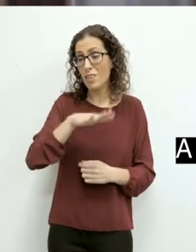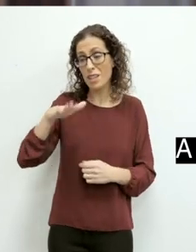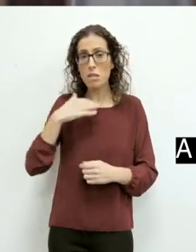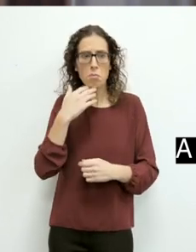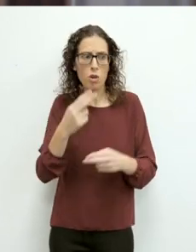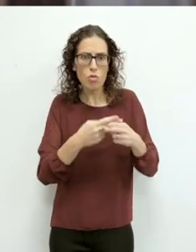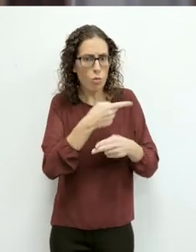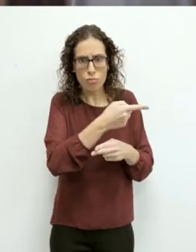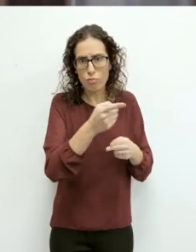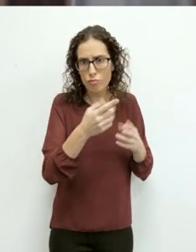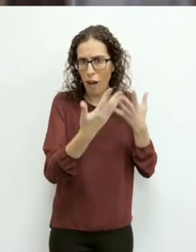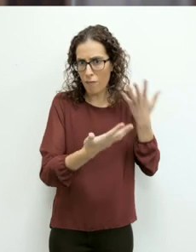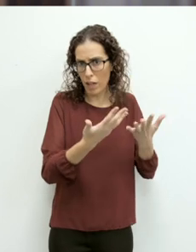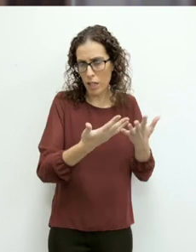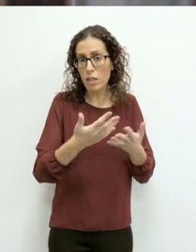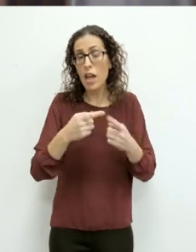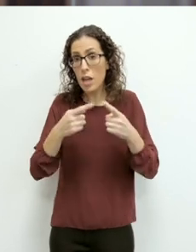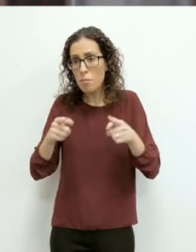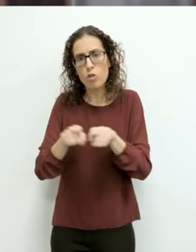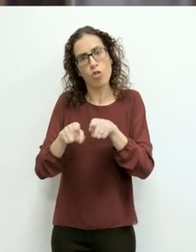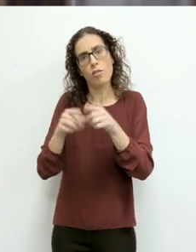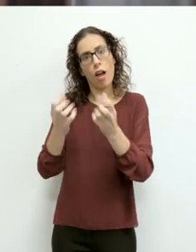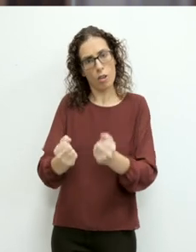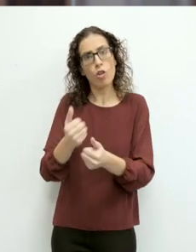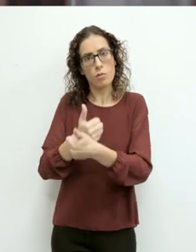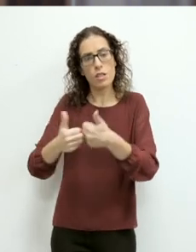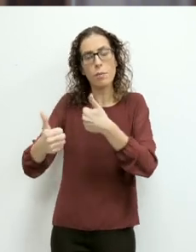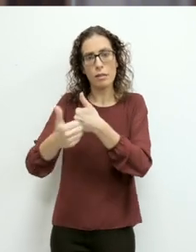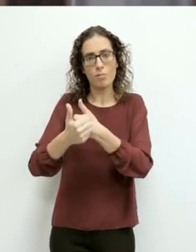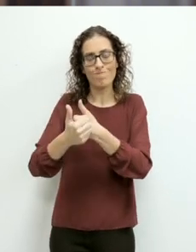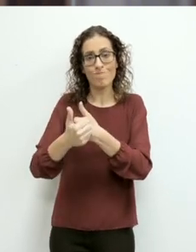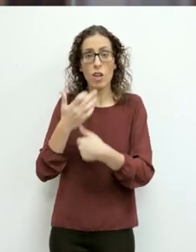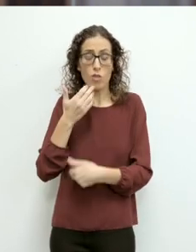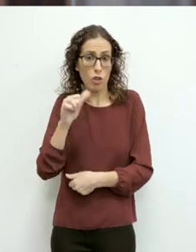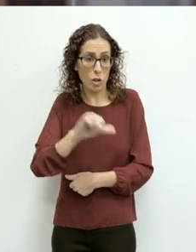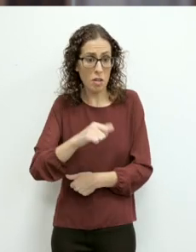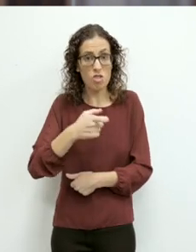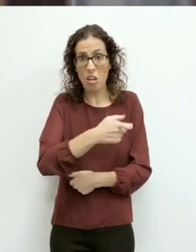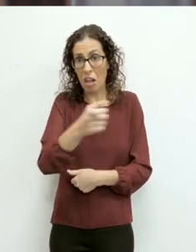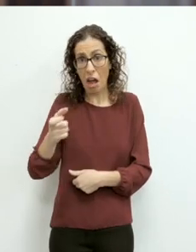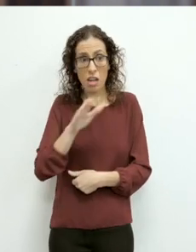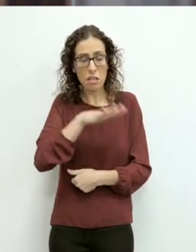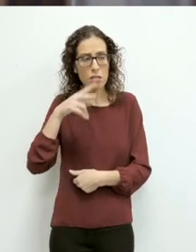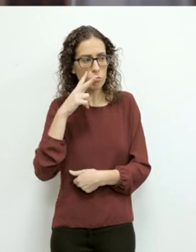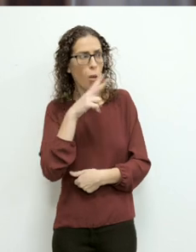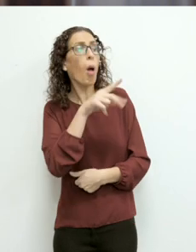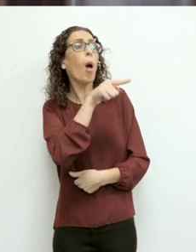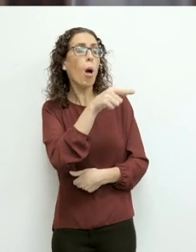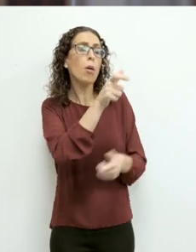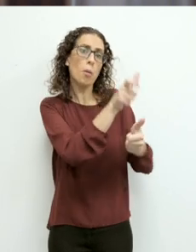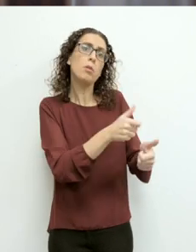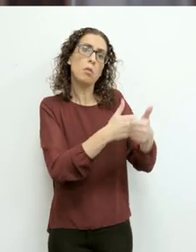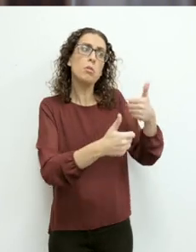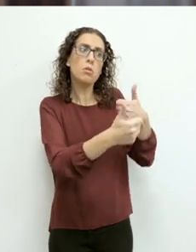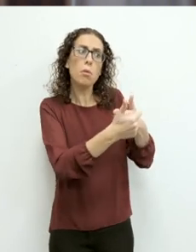juzawġ downloadda, izdaċor ta-wahda għandun disabilita. Sfortunatamente, il-bni jidem jiex b-stereotypi li jwasluħ bix jibni l